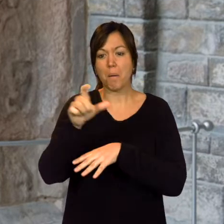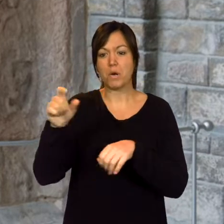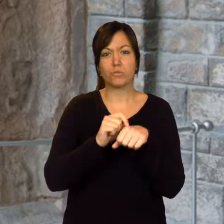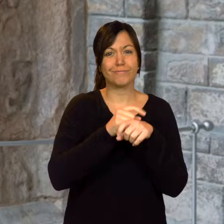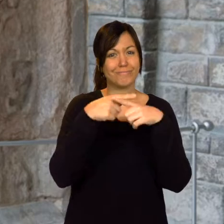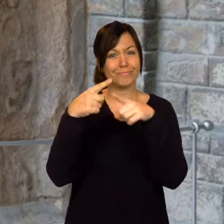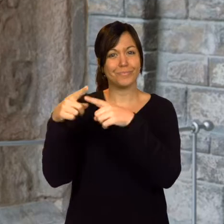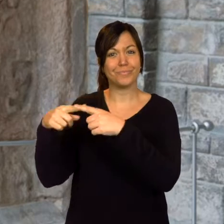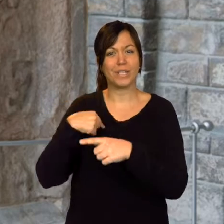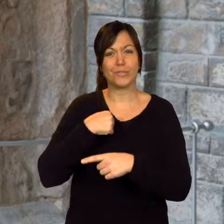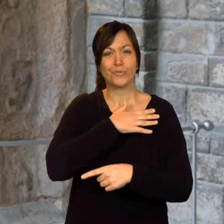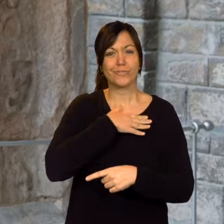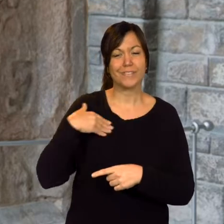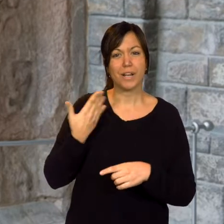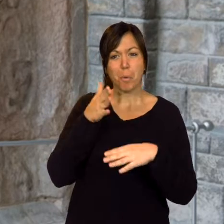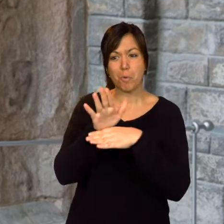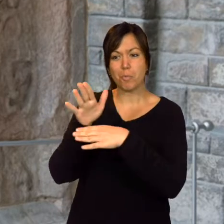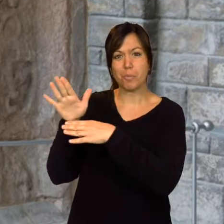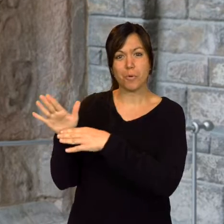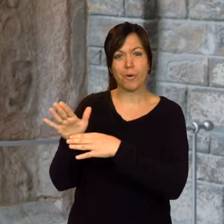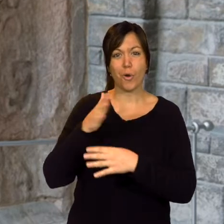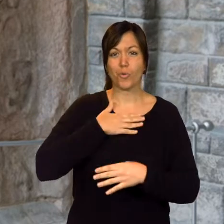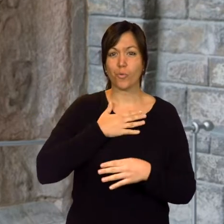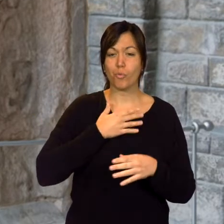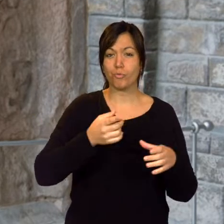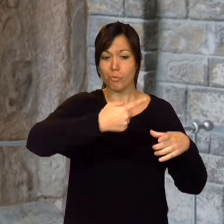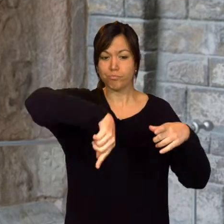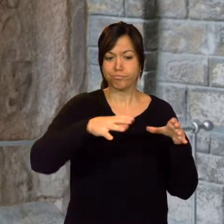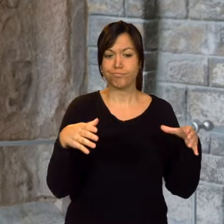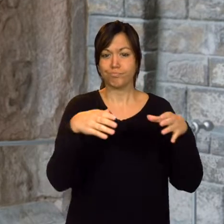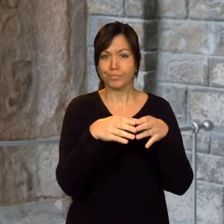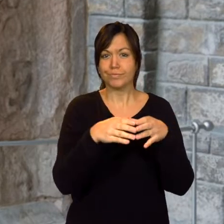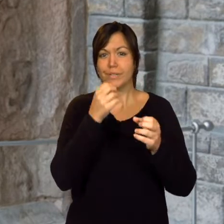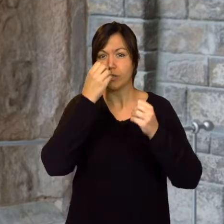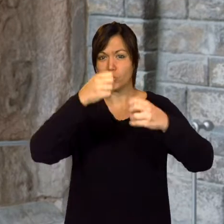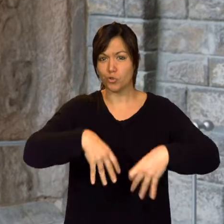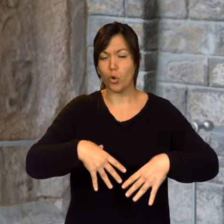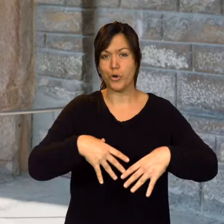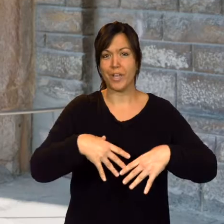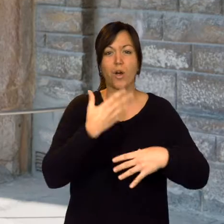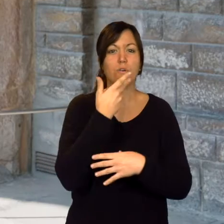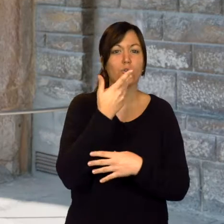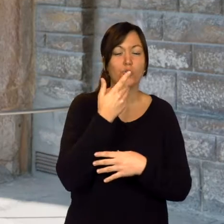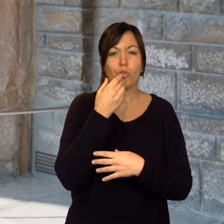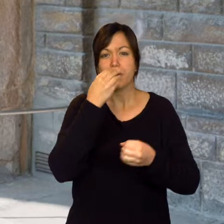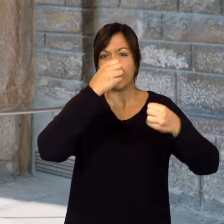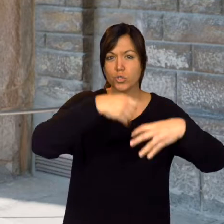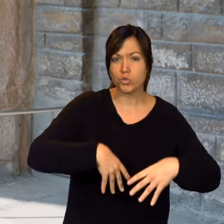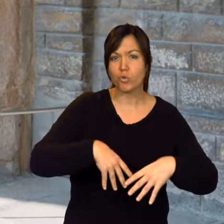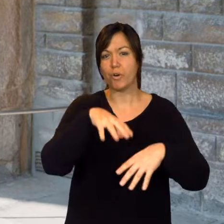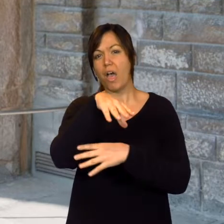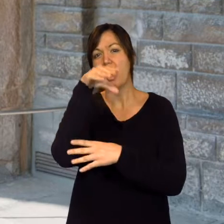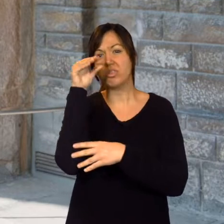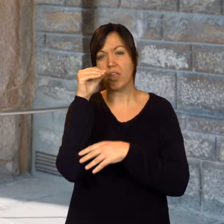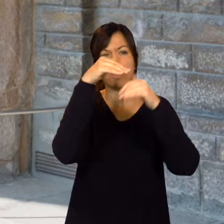de gent i sempre ens interessa mostrar-los com més millor al nostre conjunt i a la nostra història. Coneixer la història,